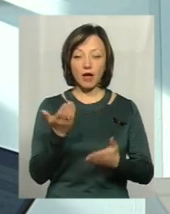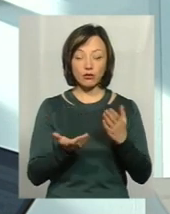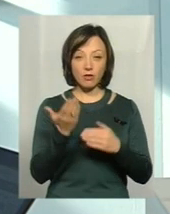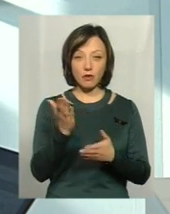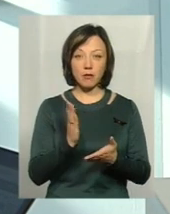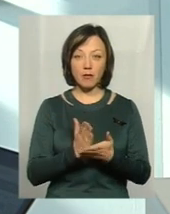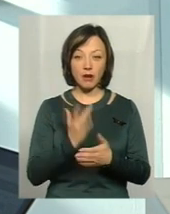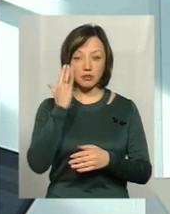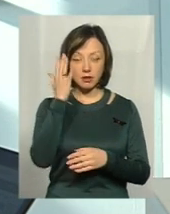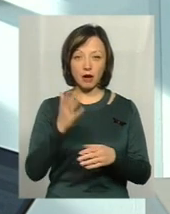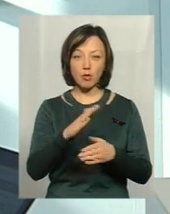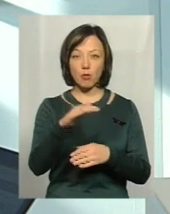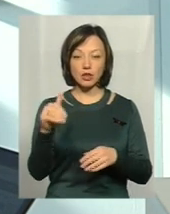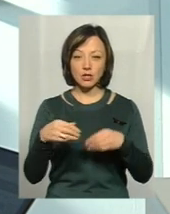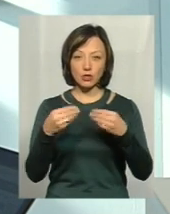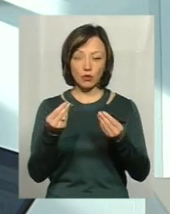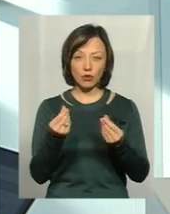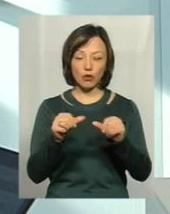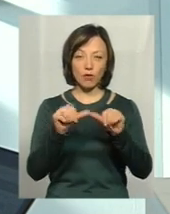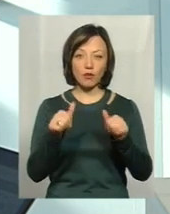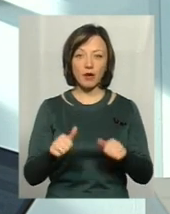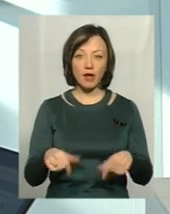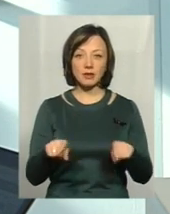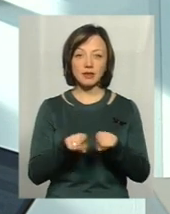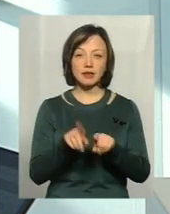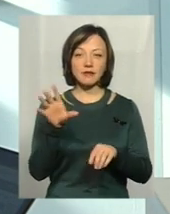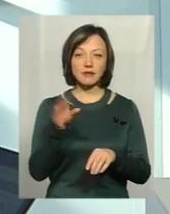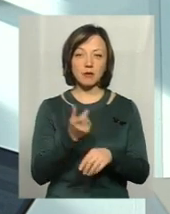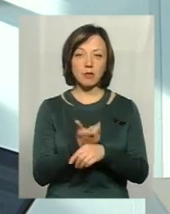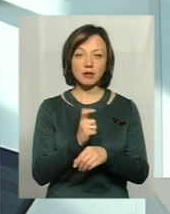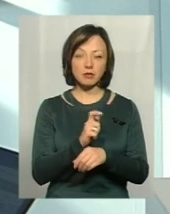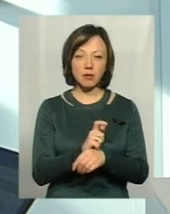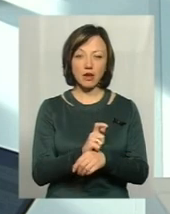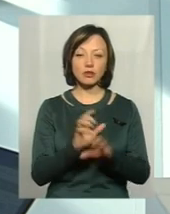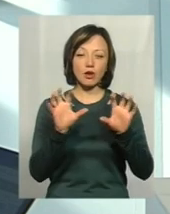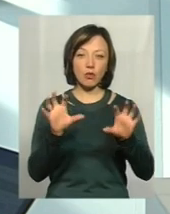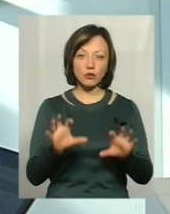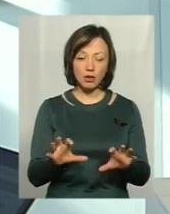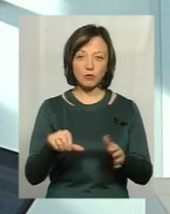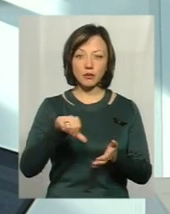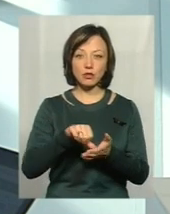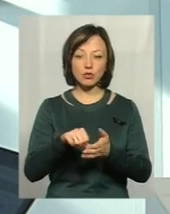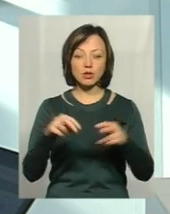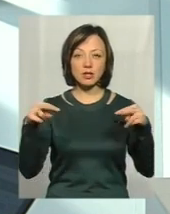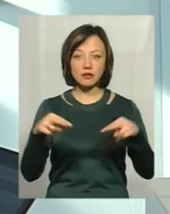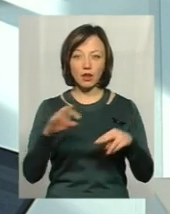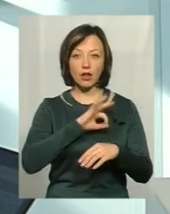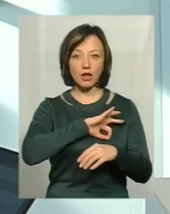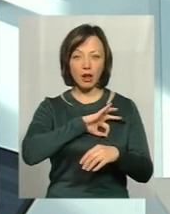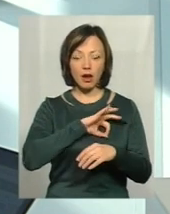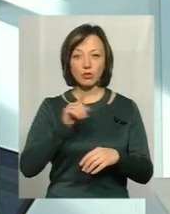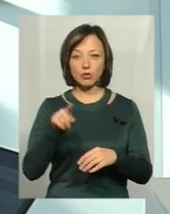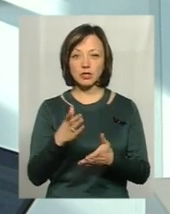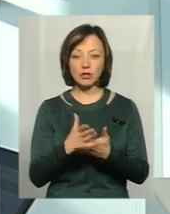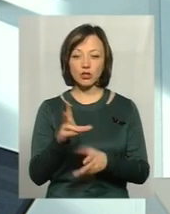ви вже маєте намір позичити комусь кошти, оформляйте все це максимально законодавчо, присутності свідків, нотаріально, тоді